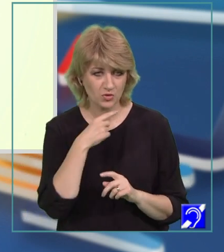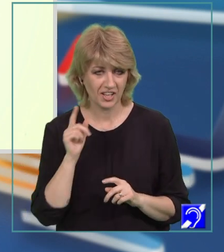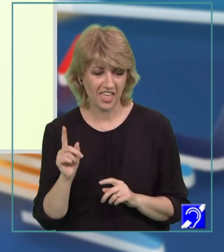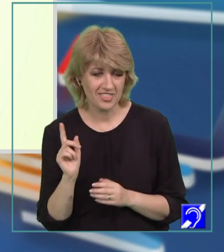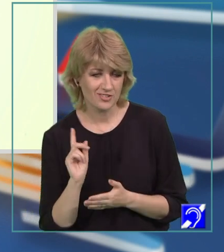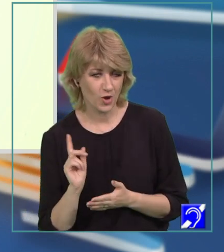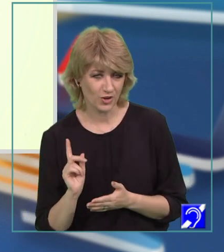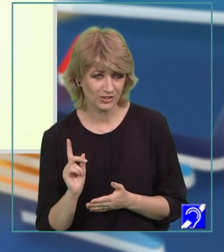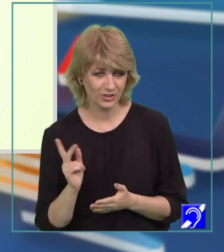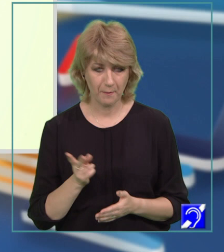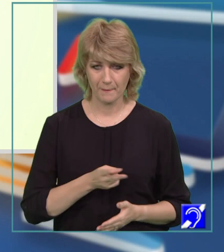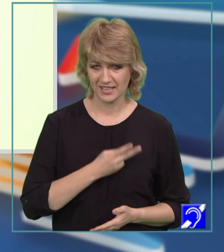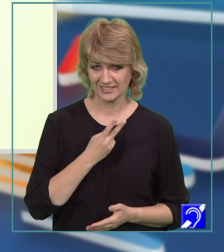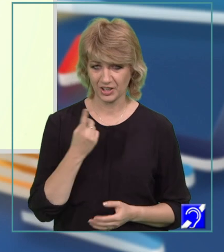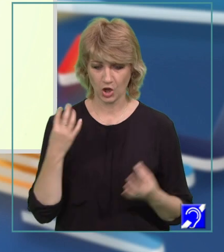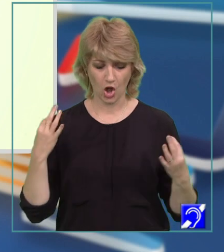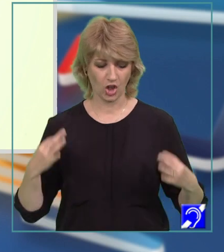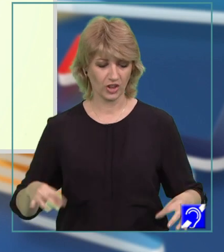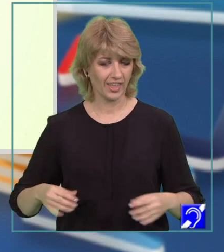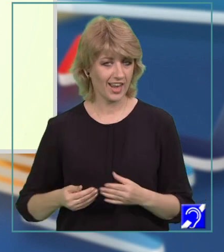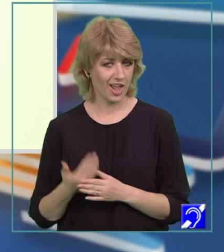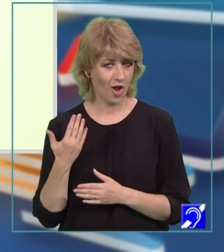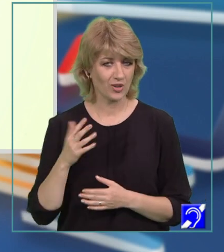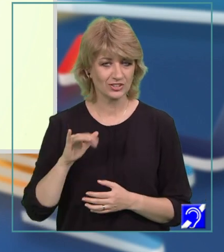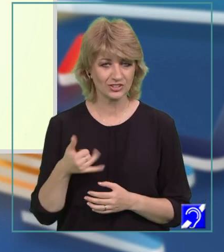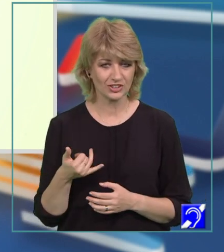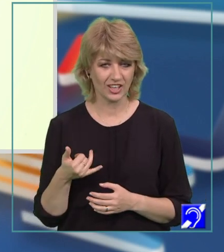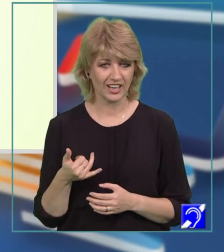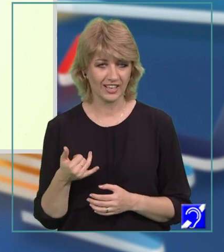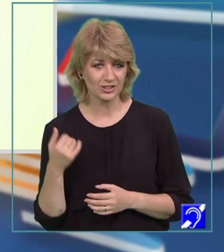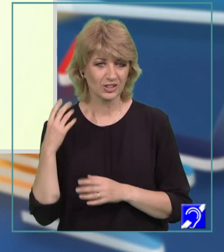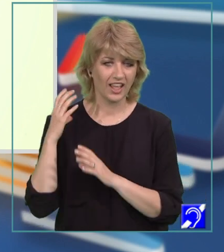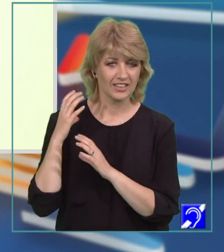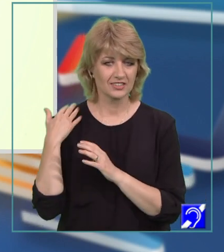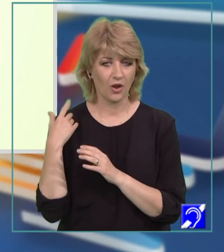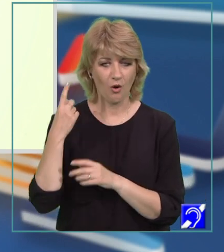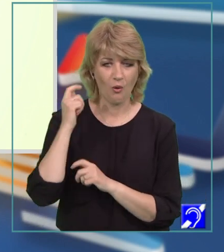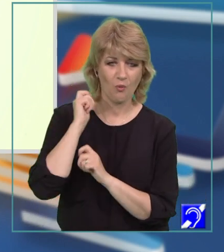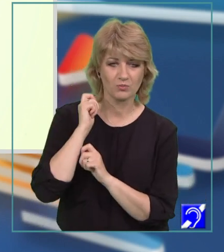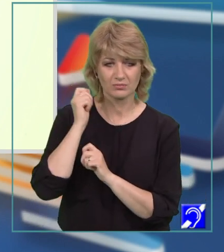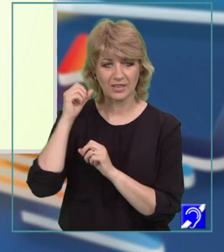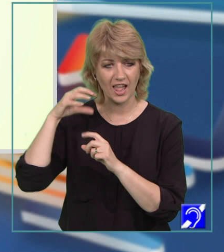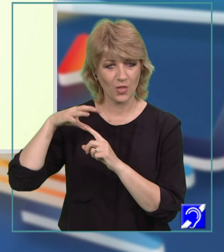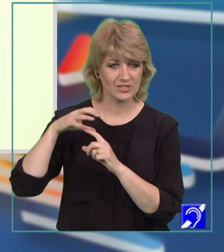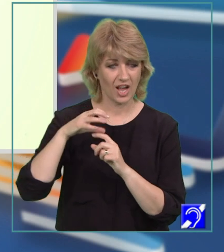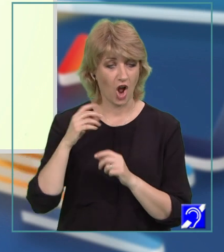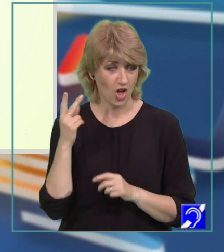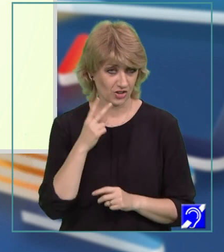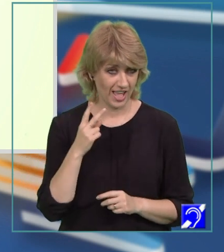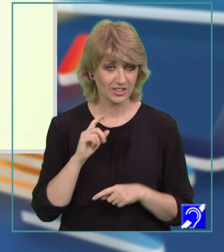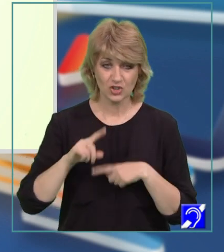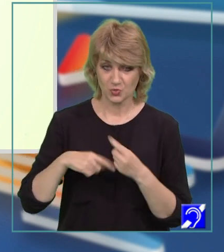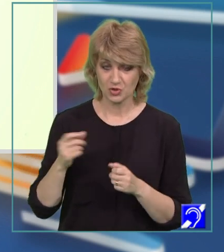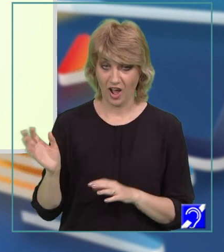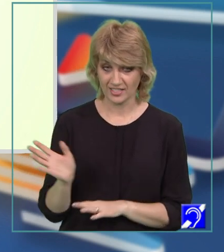șoricel, mândră, într-o rochie nouă și legănând pe umere o umbreluță colorată. Și după ce